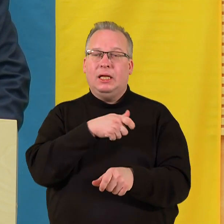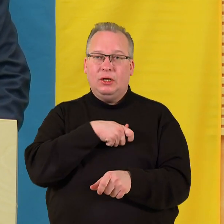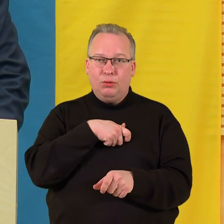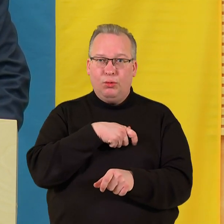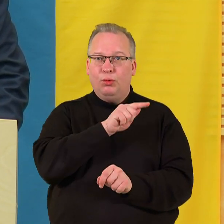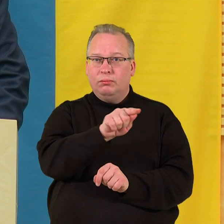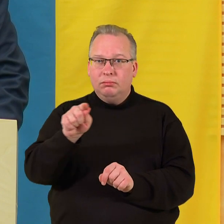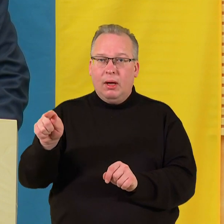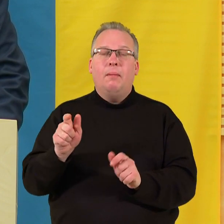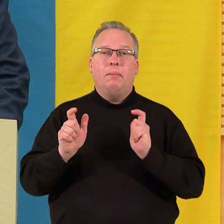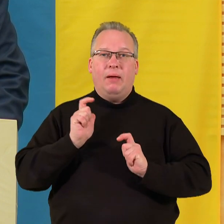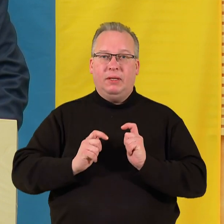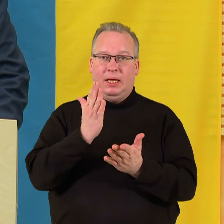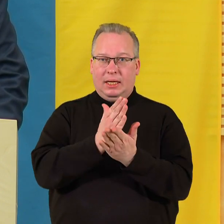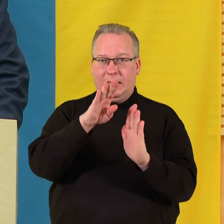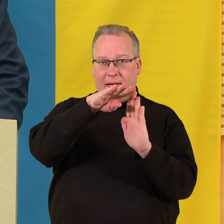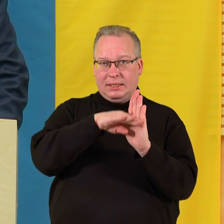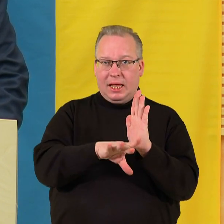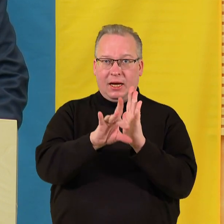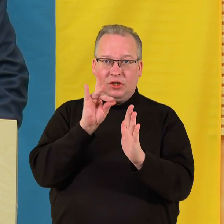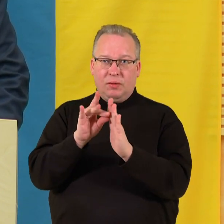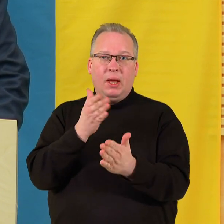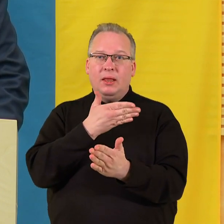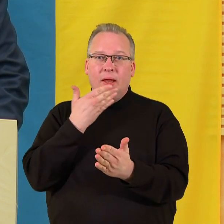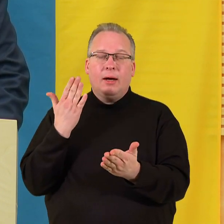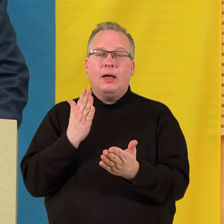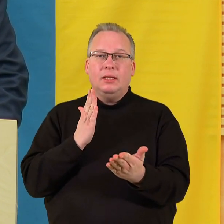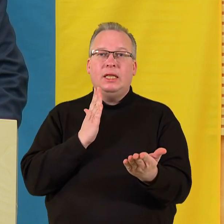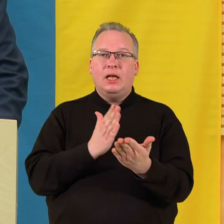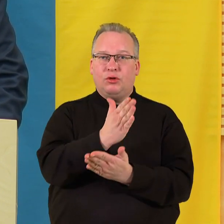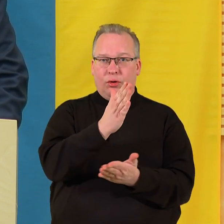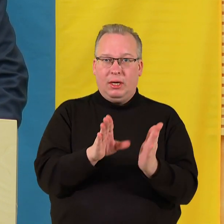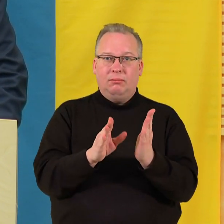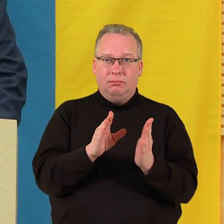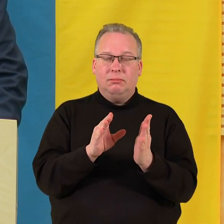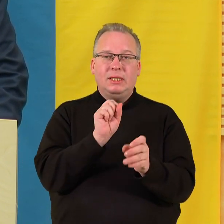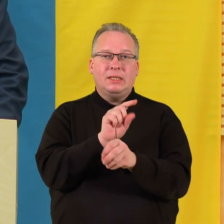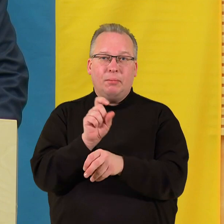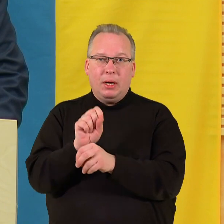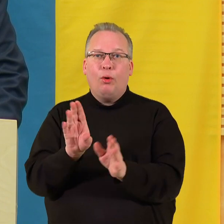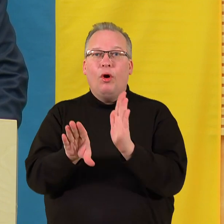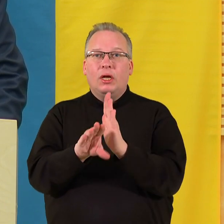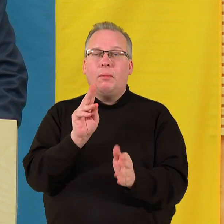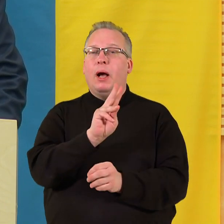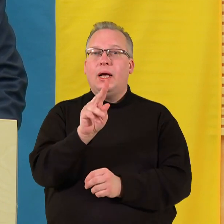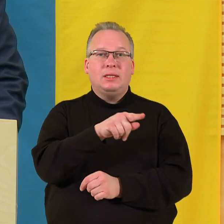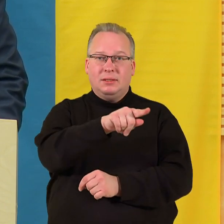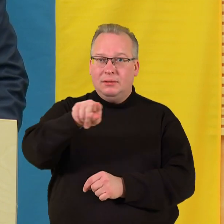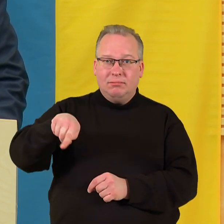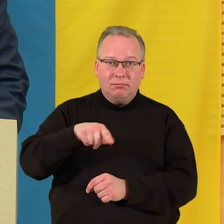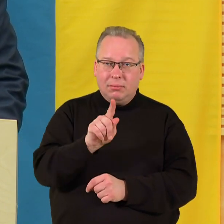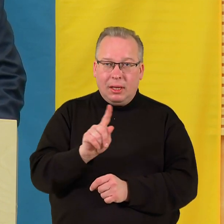pavydi, kad jie yra srašiniai. Nėra tiesiogiai įsipareigojęs savo rinkėjams. Kas, jei ne jie,